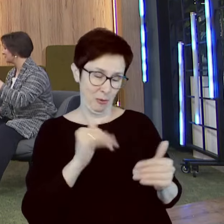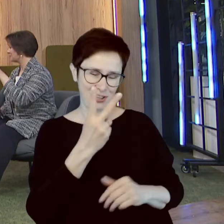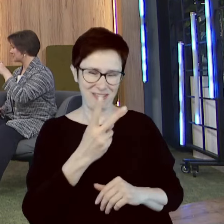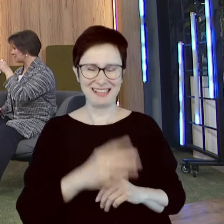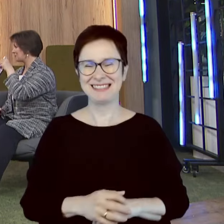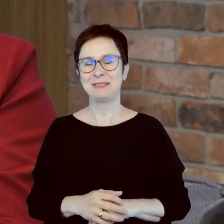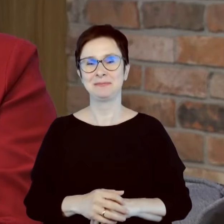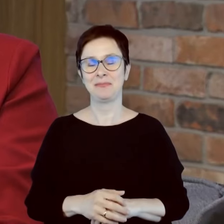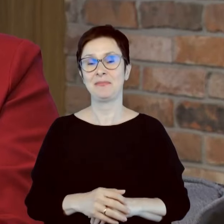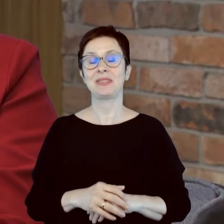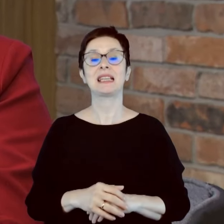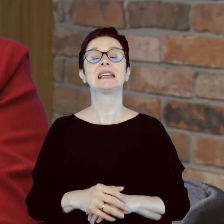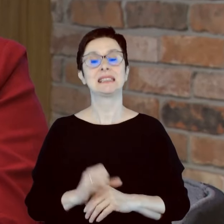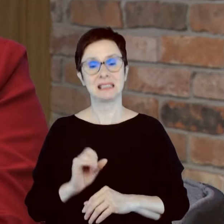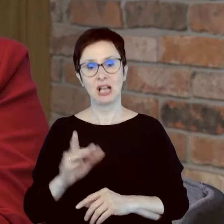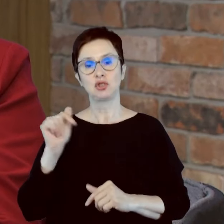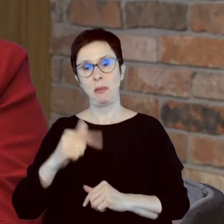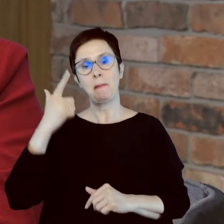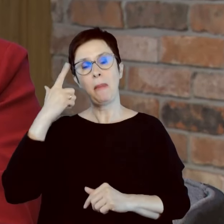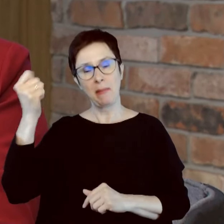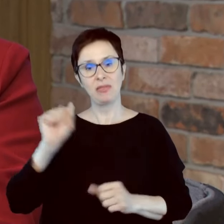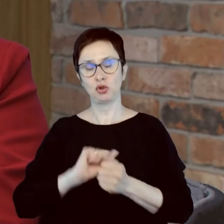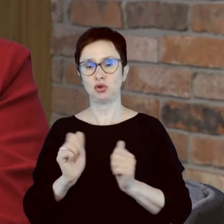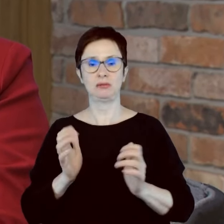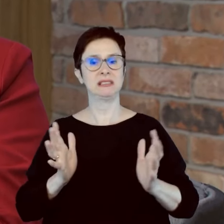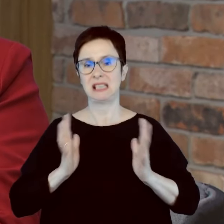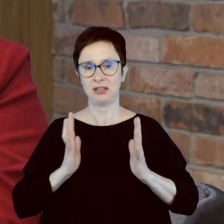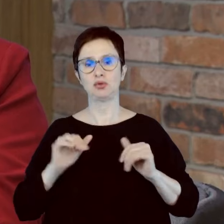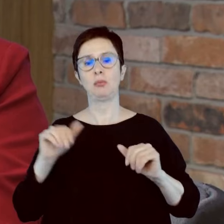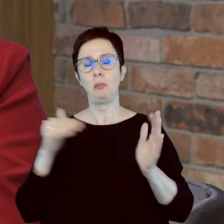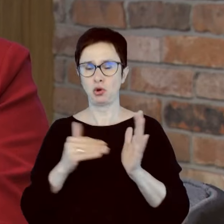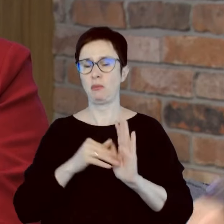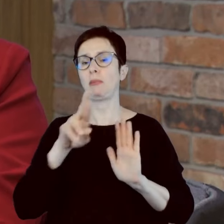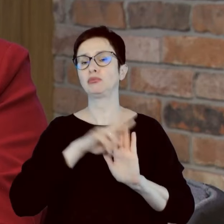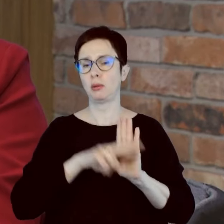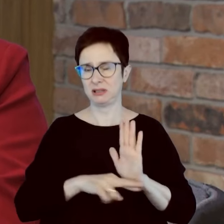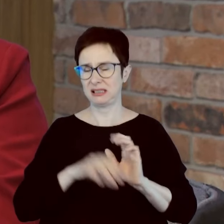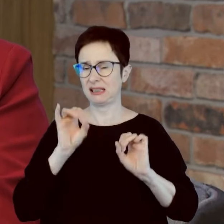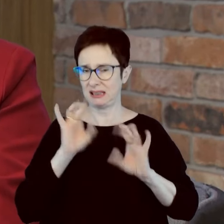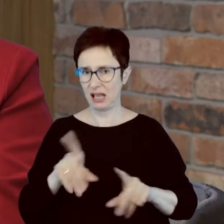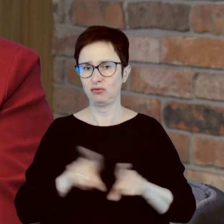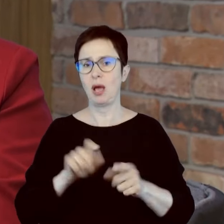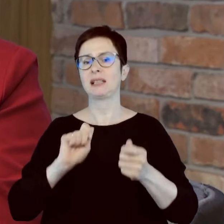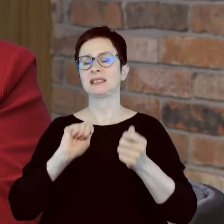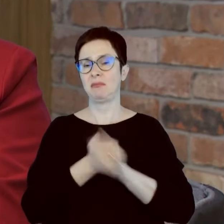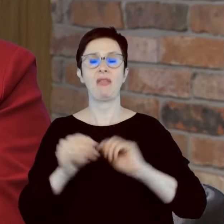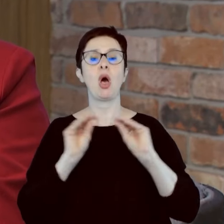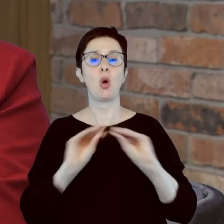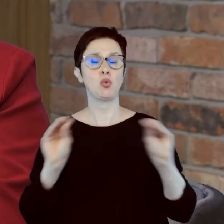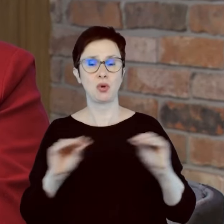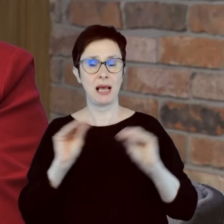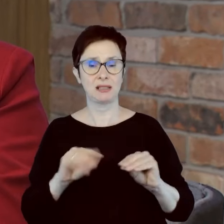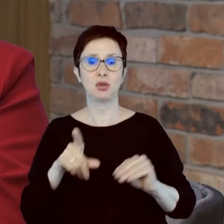pamiętać o tym, że jednak są zagrożenia i potrzebne są do tego regulacje i do tego też jest potrzebna zmiana edukacji i to jest